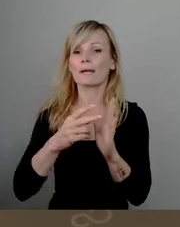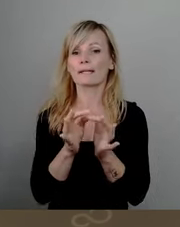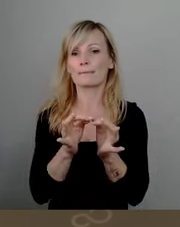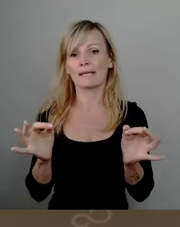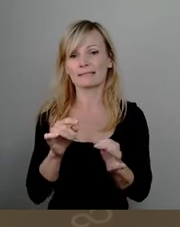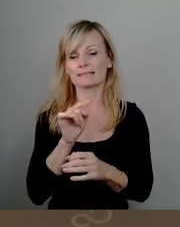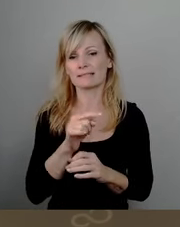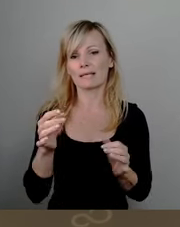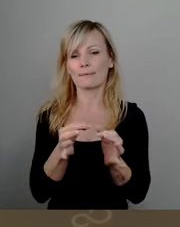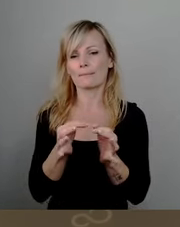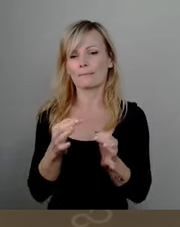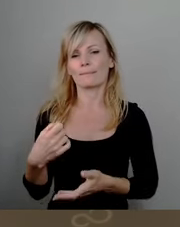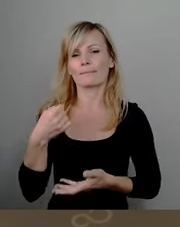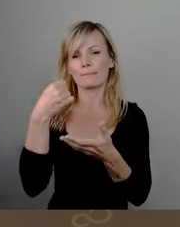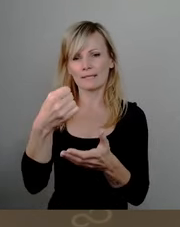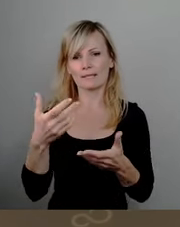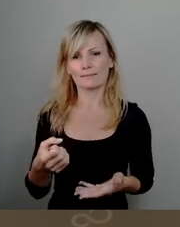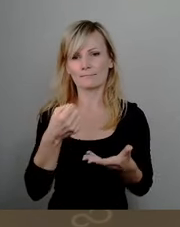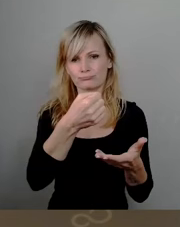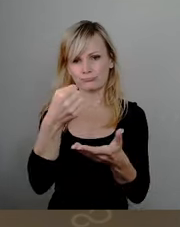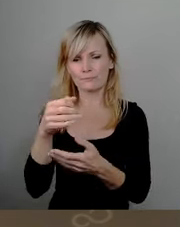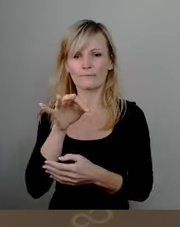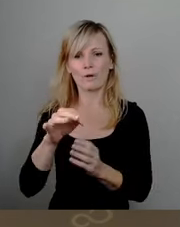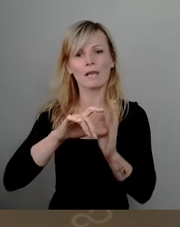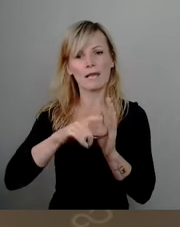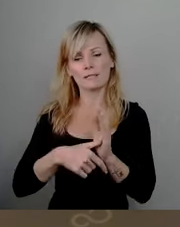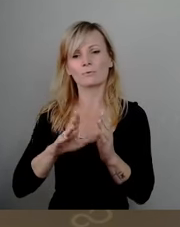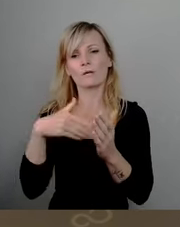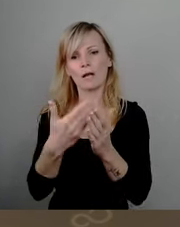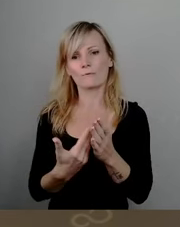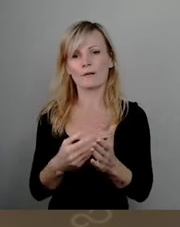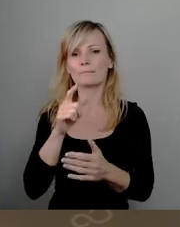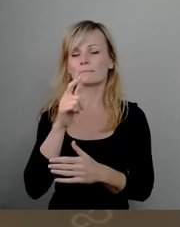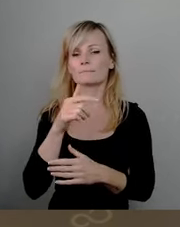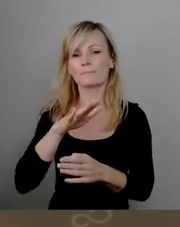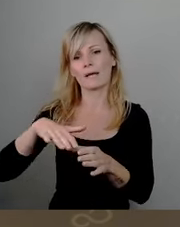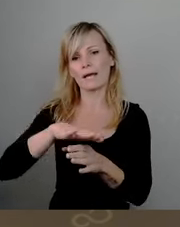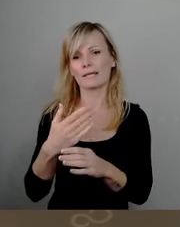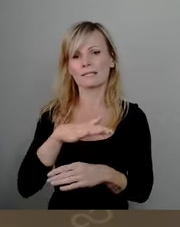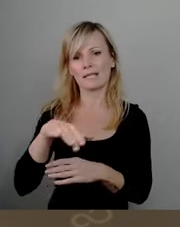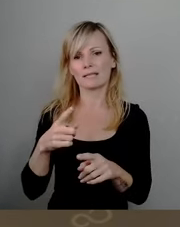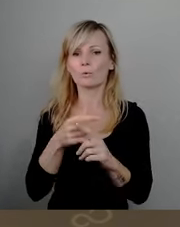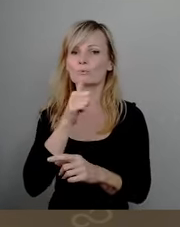überplanmäßige Mittelbereitstellung zur Finanzierung von Leistungen, Aufgaben der Kinder- und Jugendhilfe. Bitte um das Stimmzeichen.